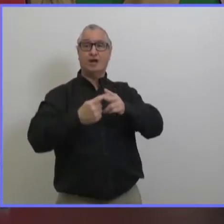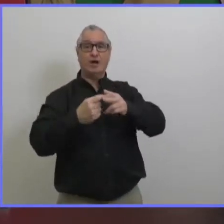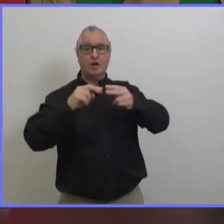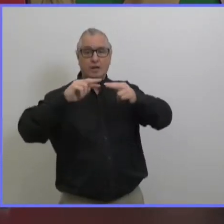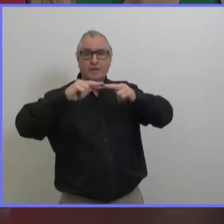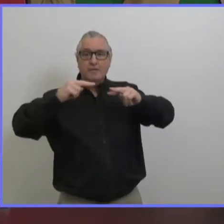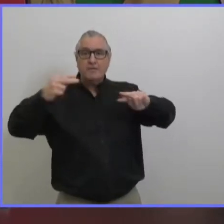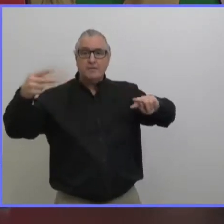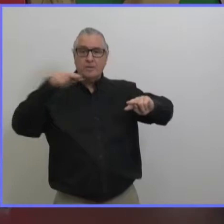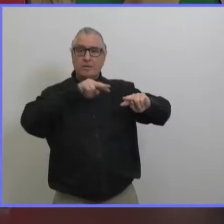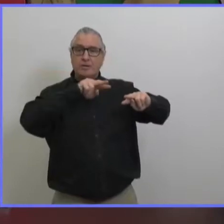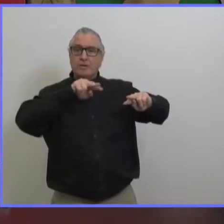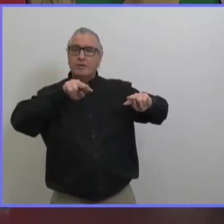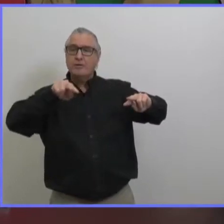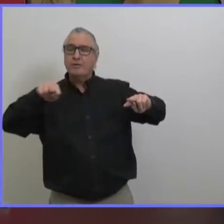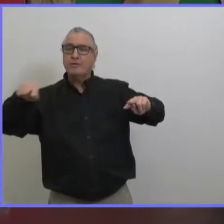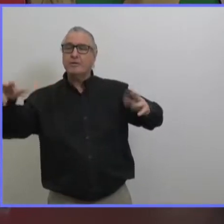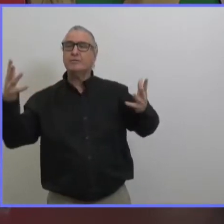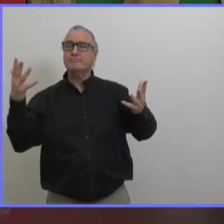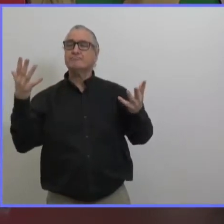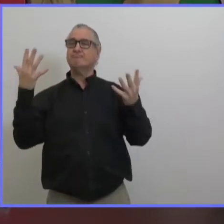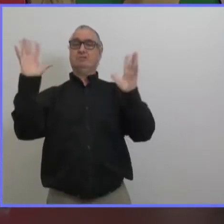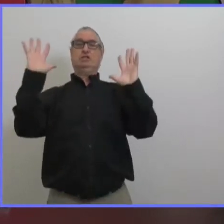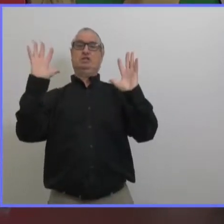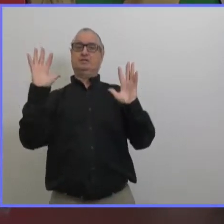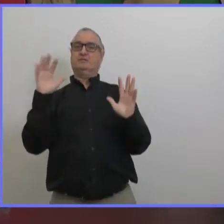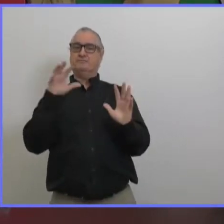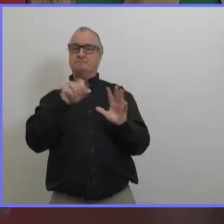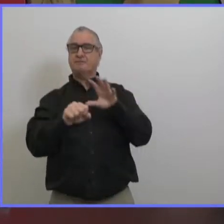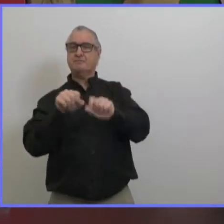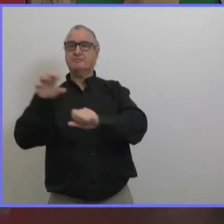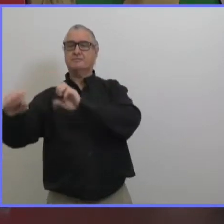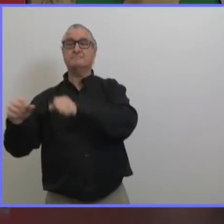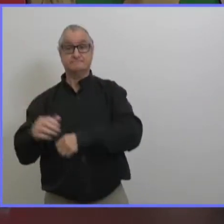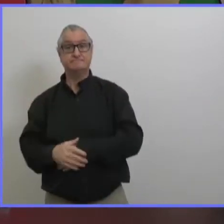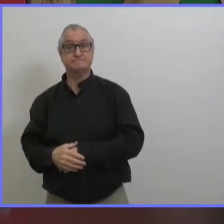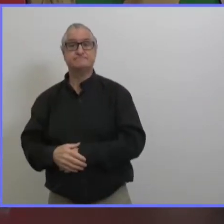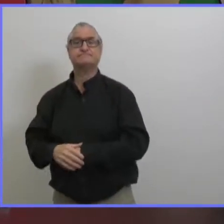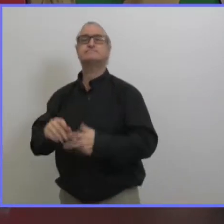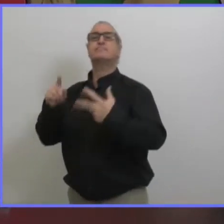et ça c'est peut-être juste une théorie